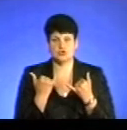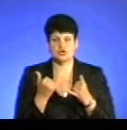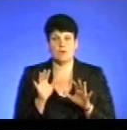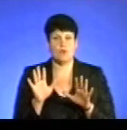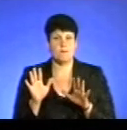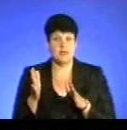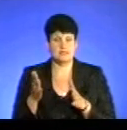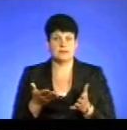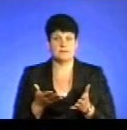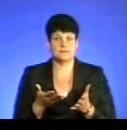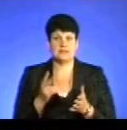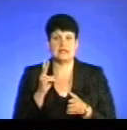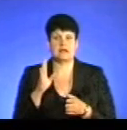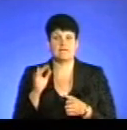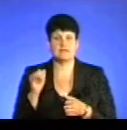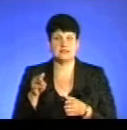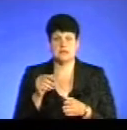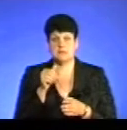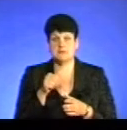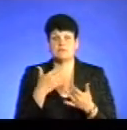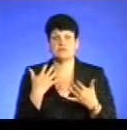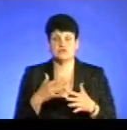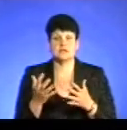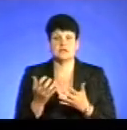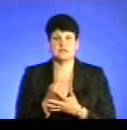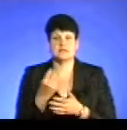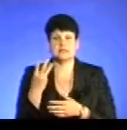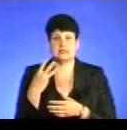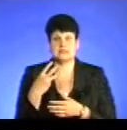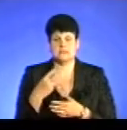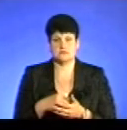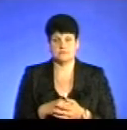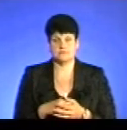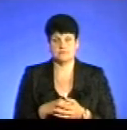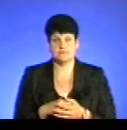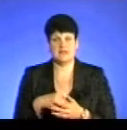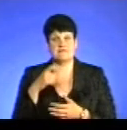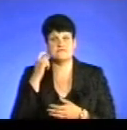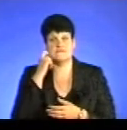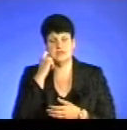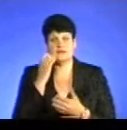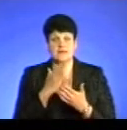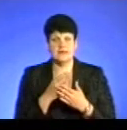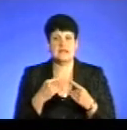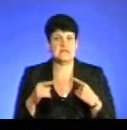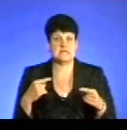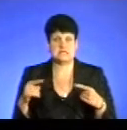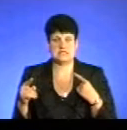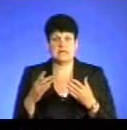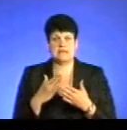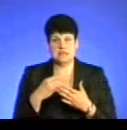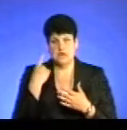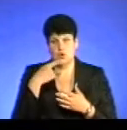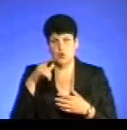на квітень місяць, ми вже виявили близько 30. Вік є різний, є особи,